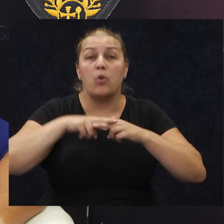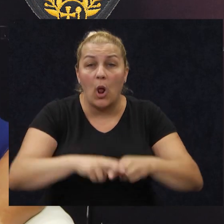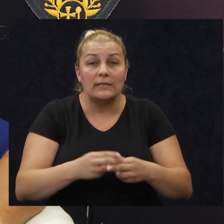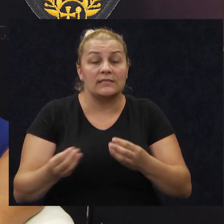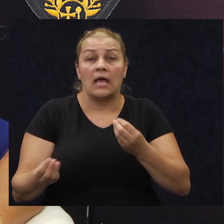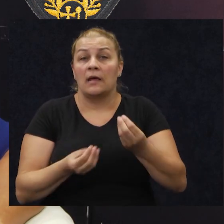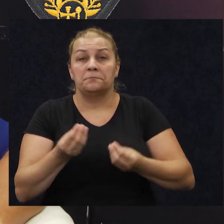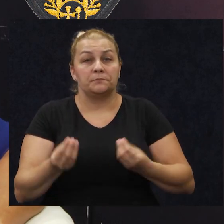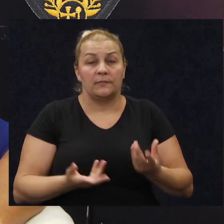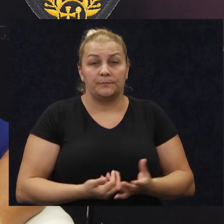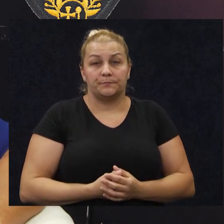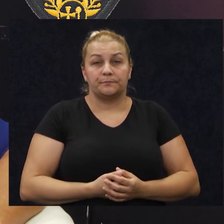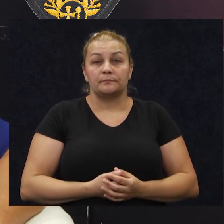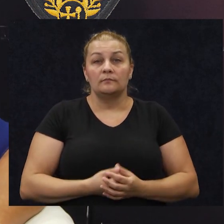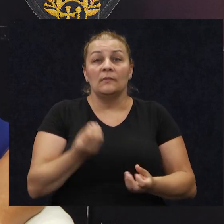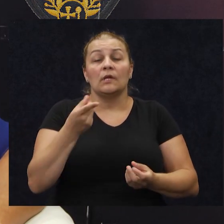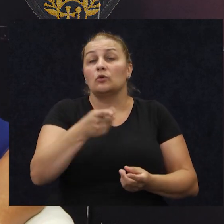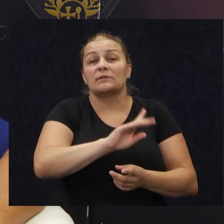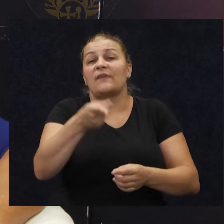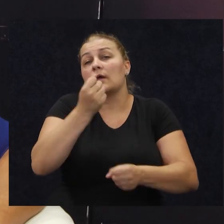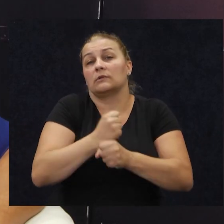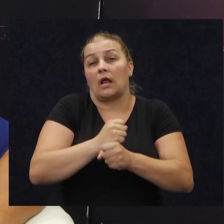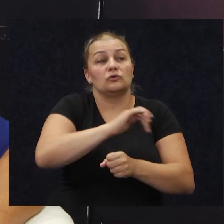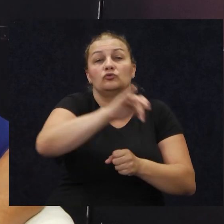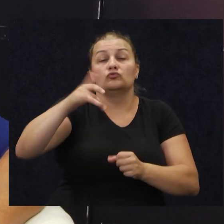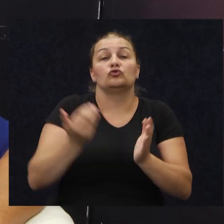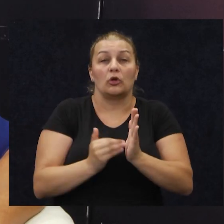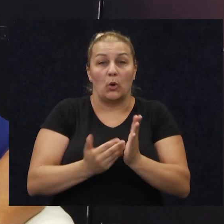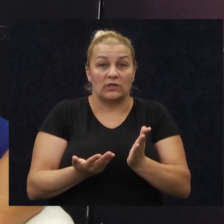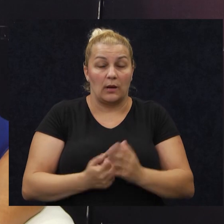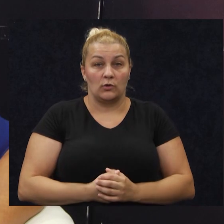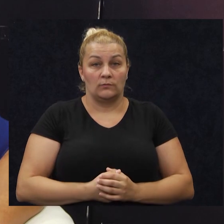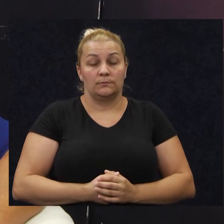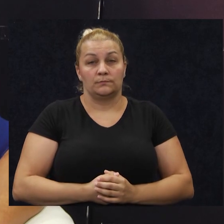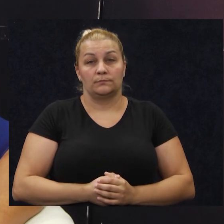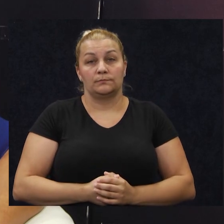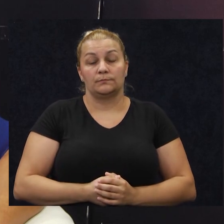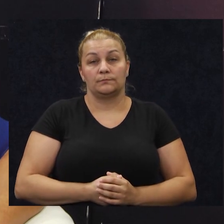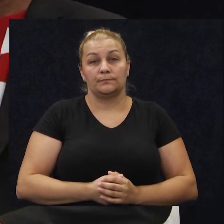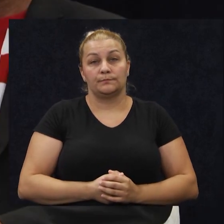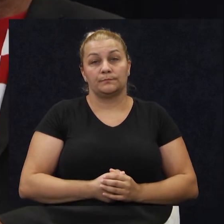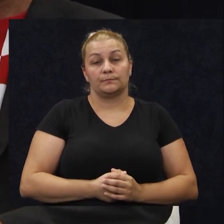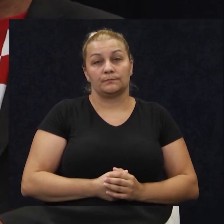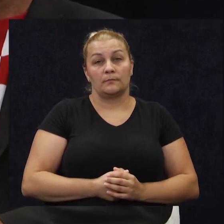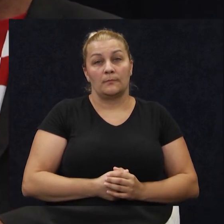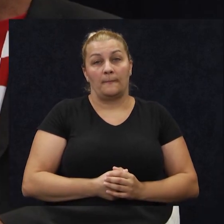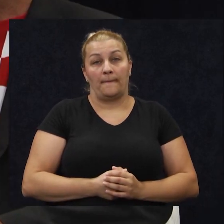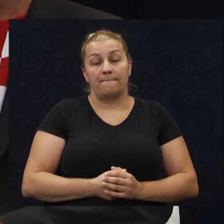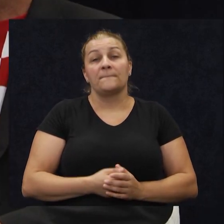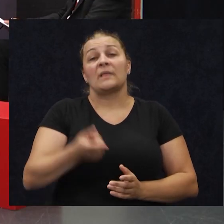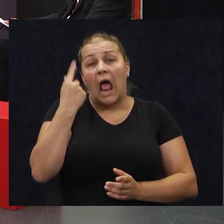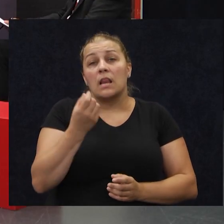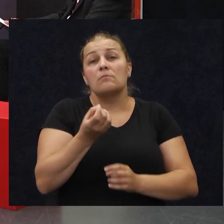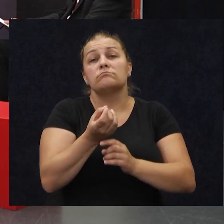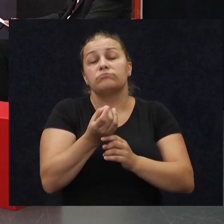nešto, odradite to i sve ostalo. Da, ali se brzo